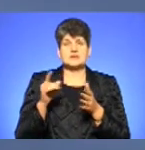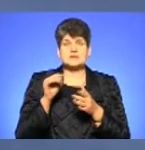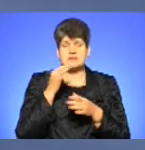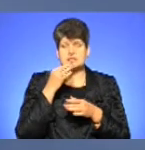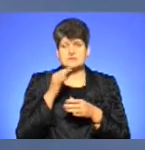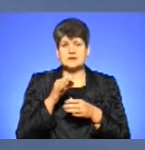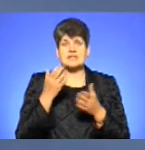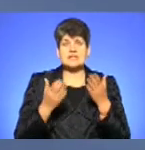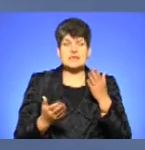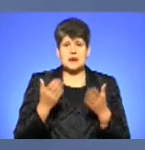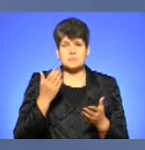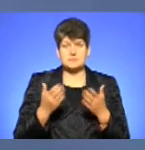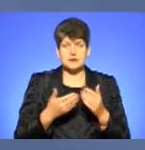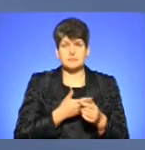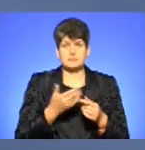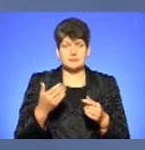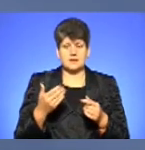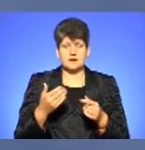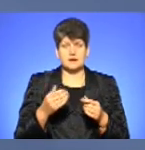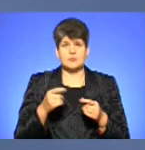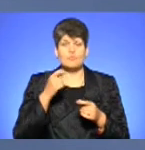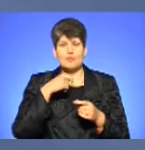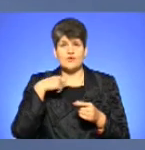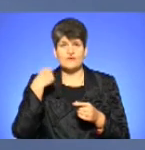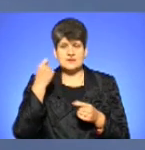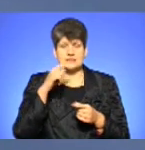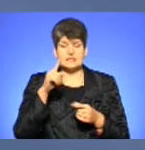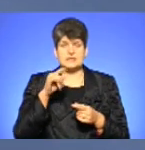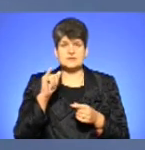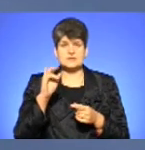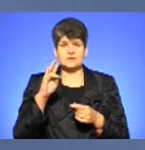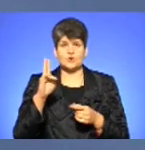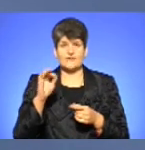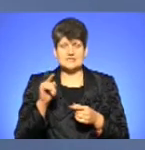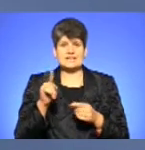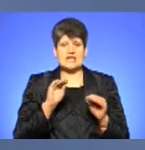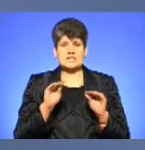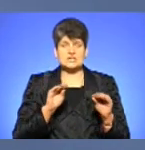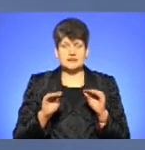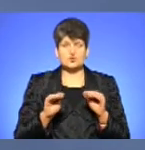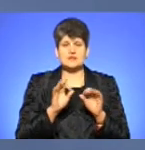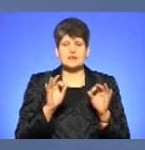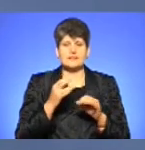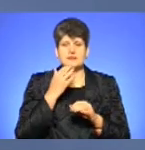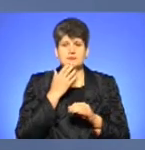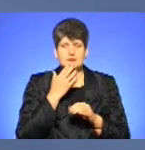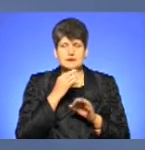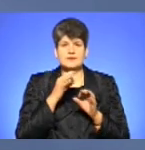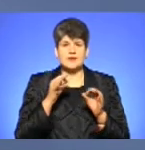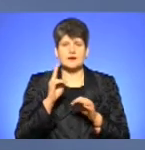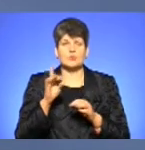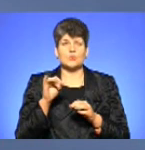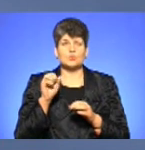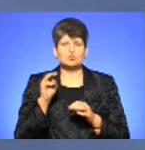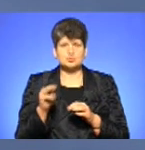якби ми повісили Зінковецьку і, відповідно, її режисера, то ніяких націоналістів, ніяких крут